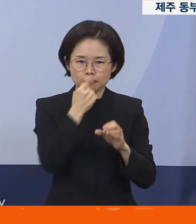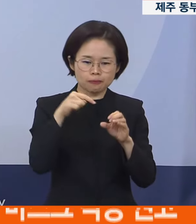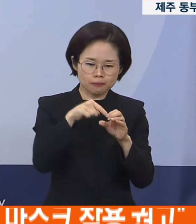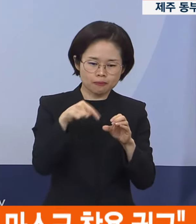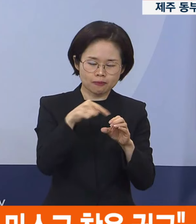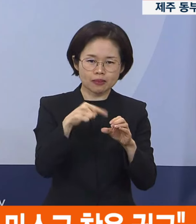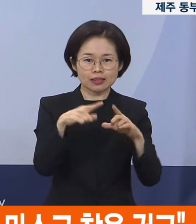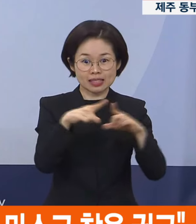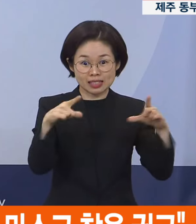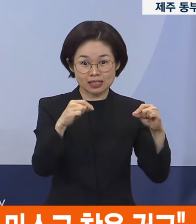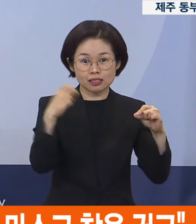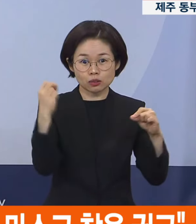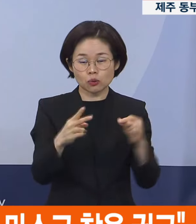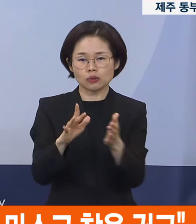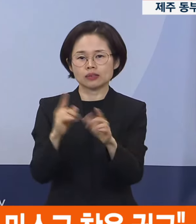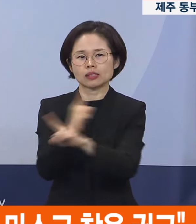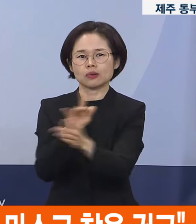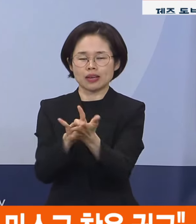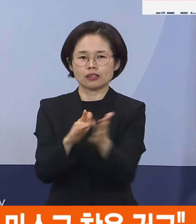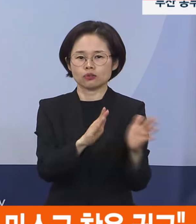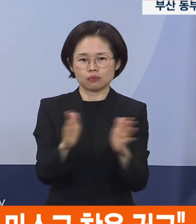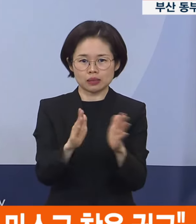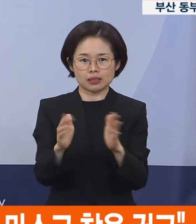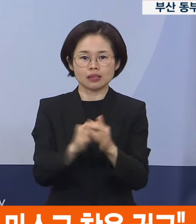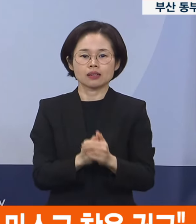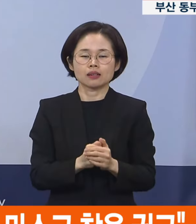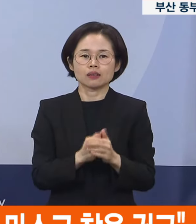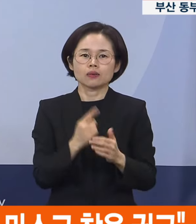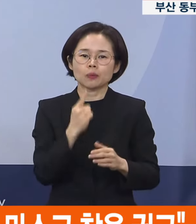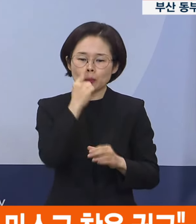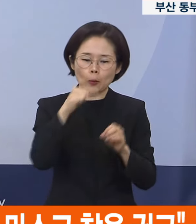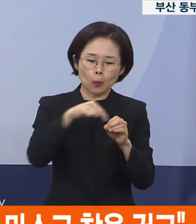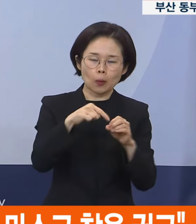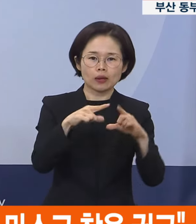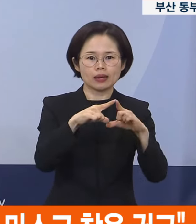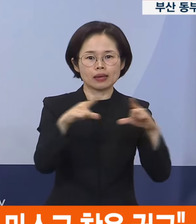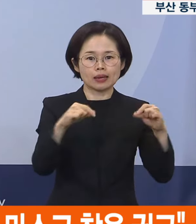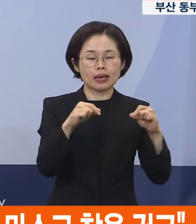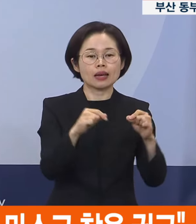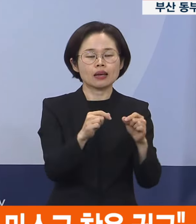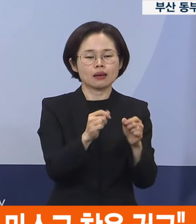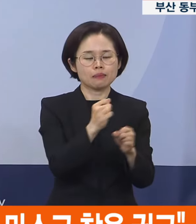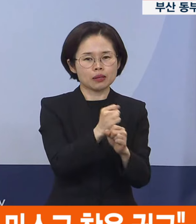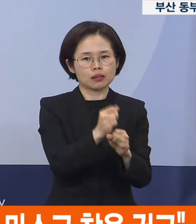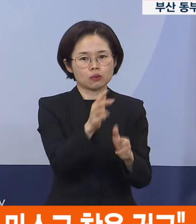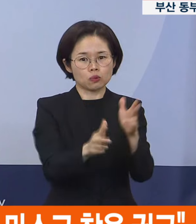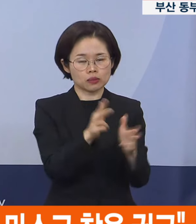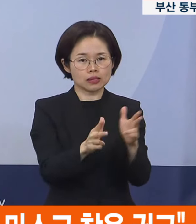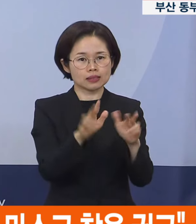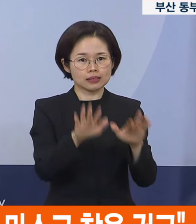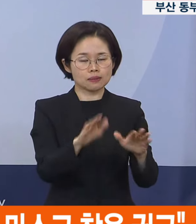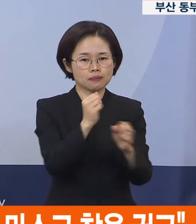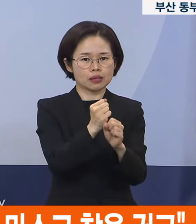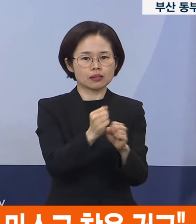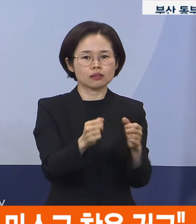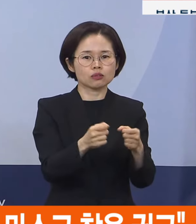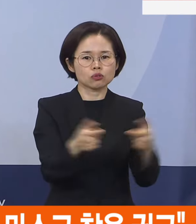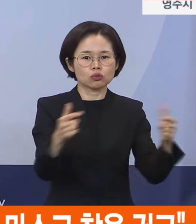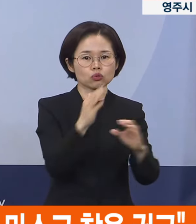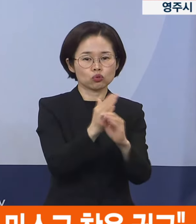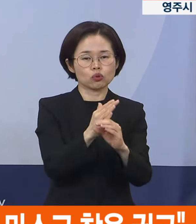진단 키트 제조업체는 생산량을 확대하고 있고 8월 중에 500만 개 이상 생산할 계획입니다.